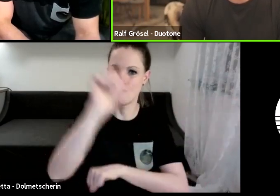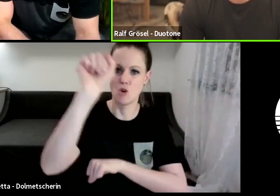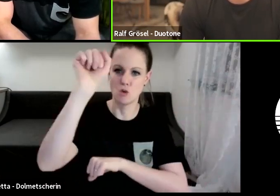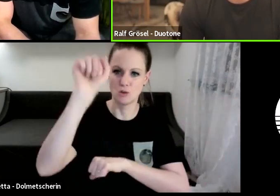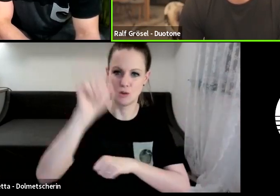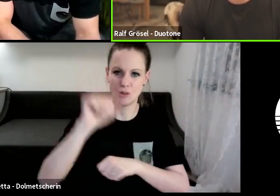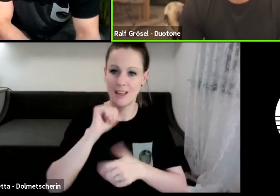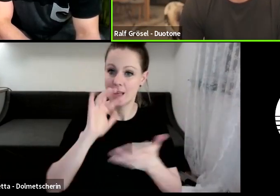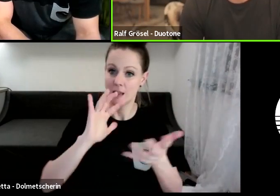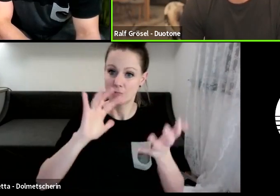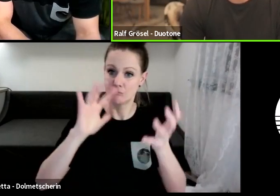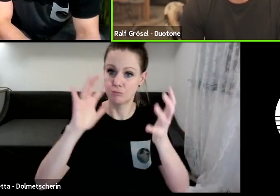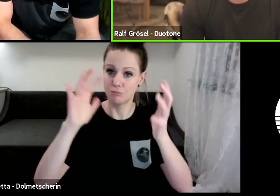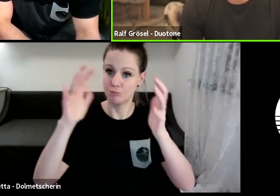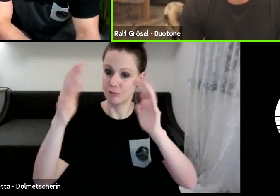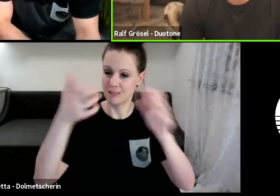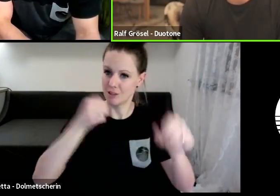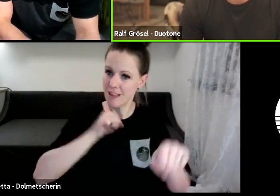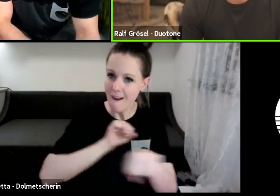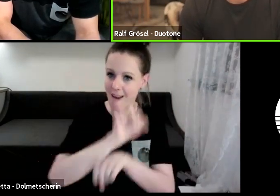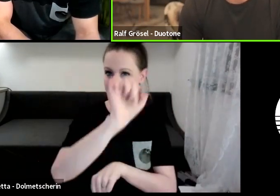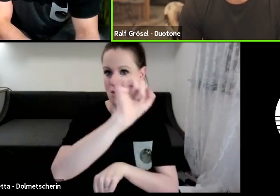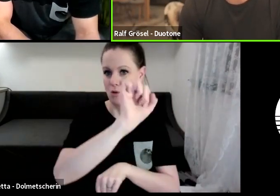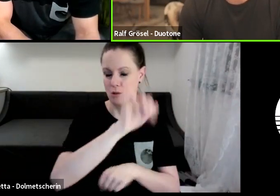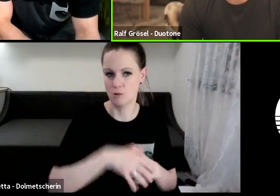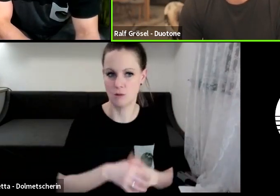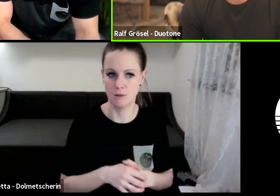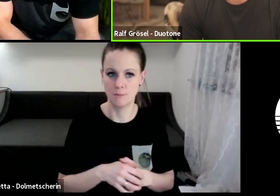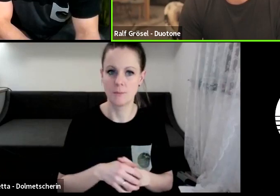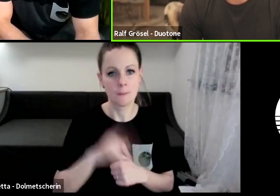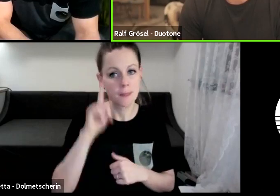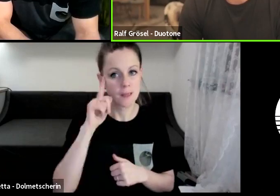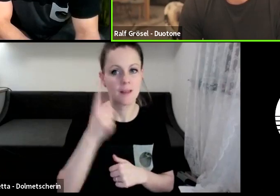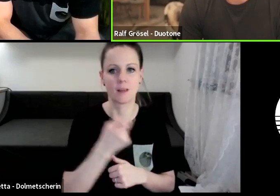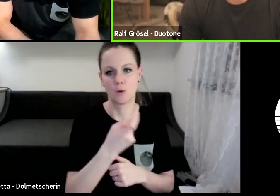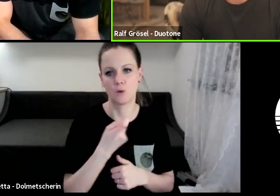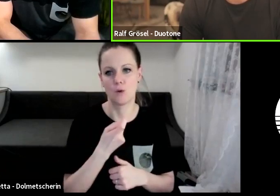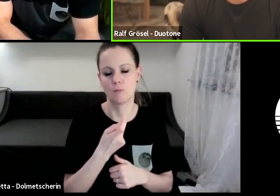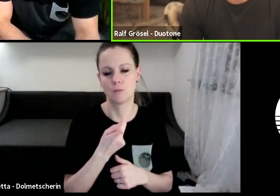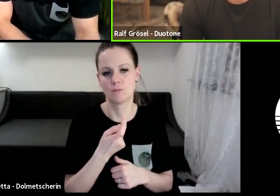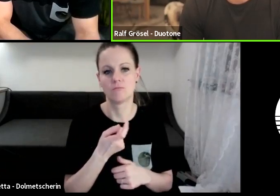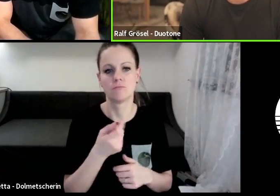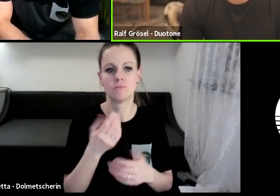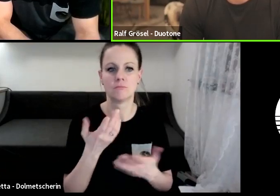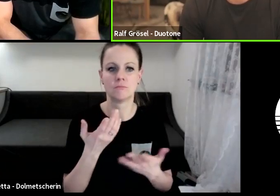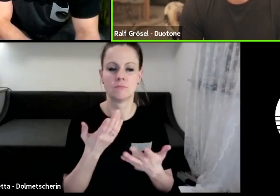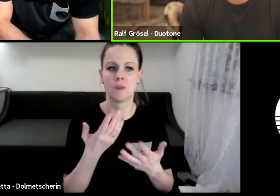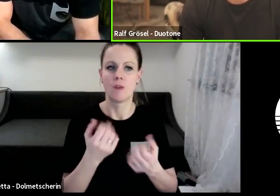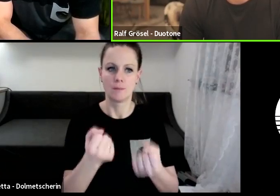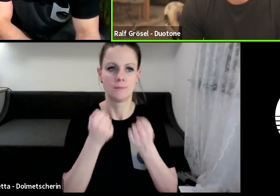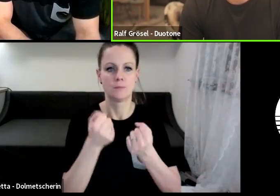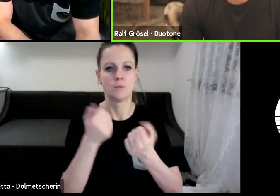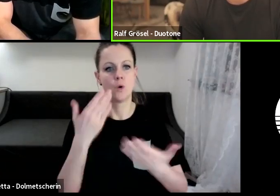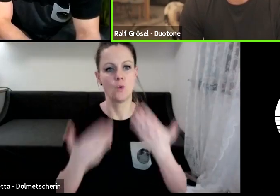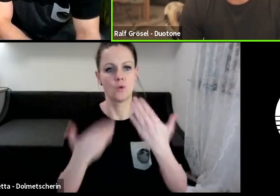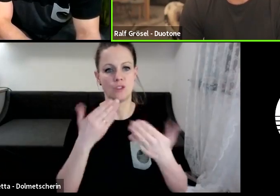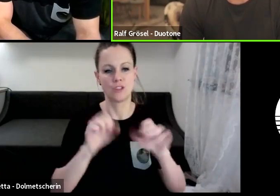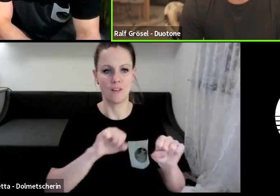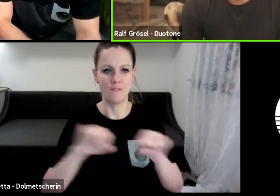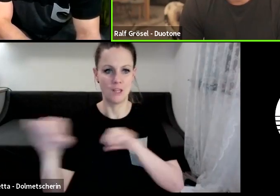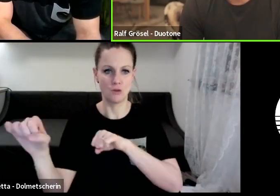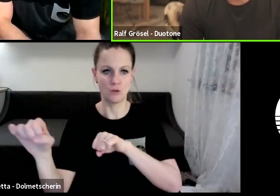wirklich Revolution. Doch, würde ich sagen, kommt und das, glaube ich, unterscheidet uns auch signifikant vom Windsurfen.